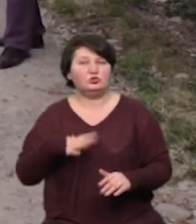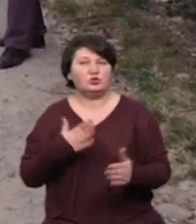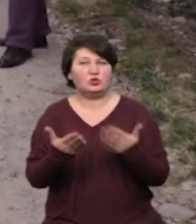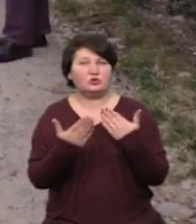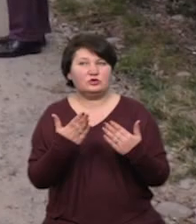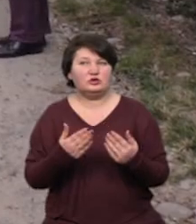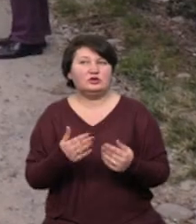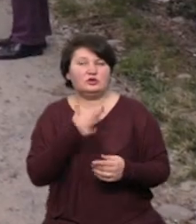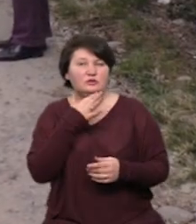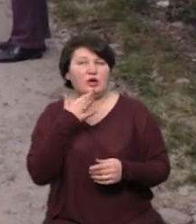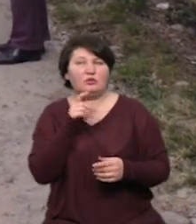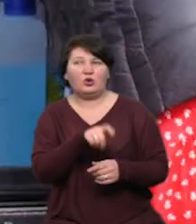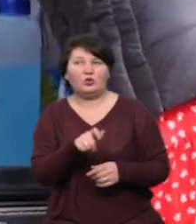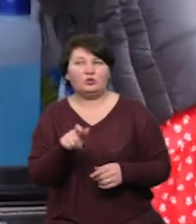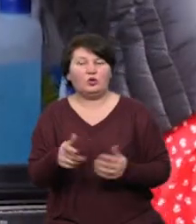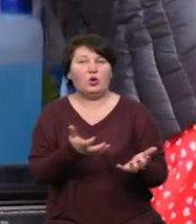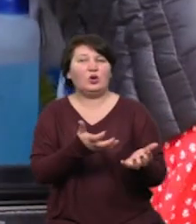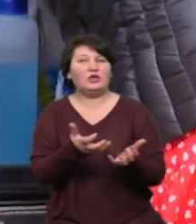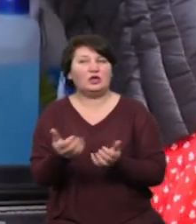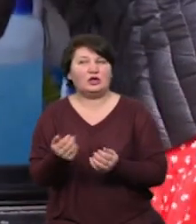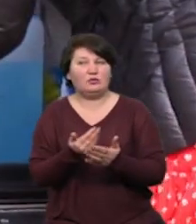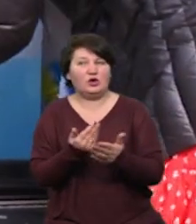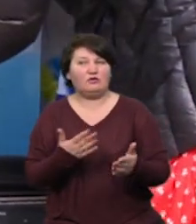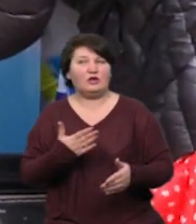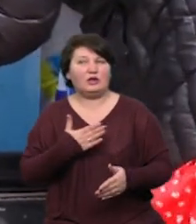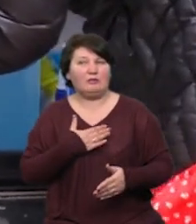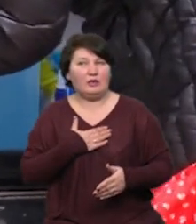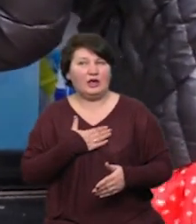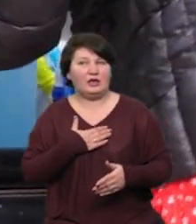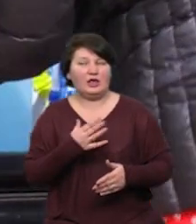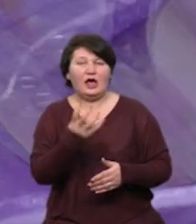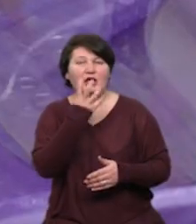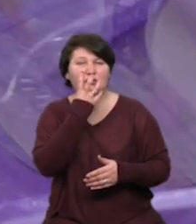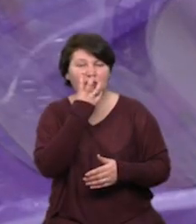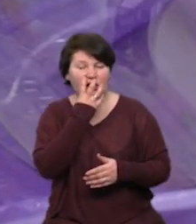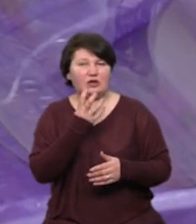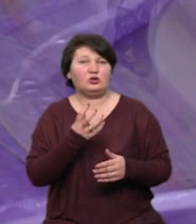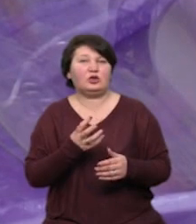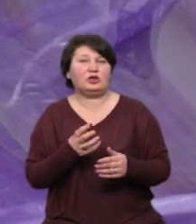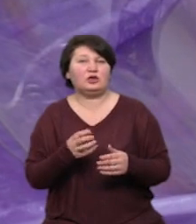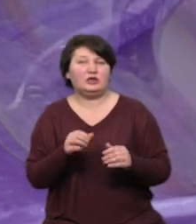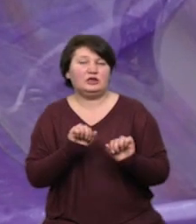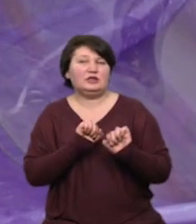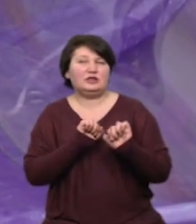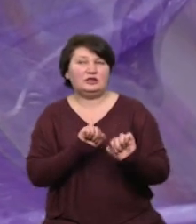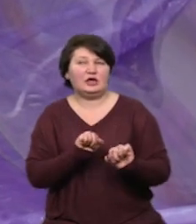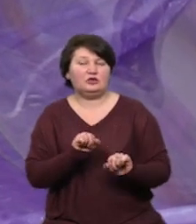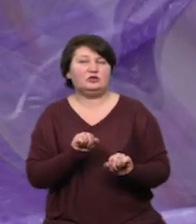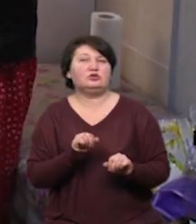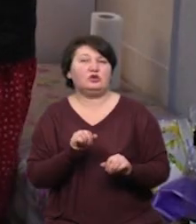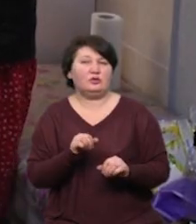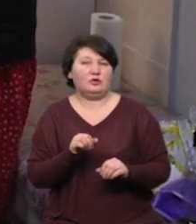великою кількістю людей. Вони отримують від мене власне респіратори з захистом ФФ-2 і